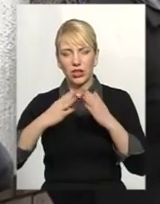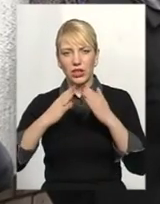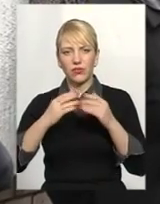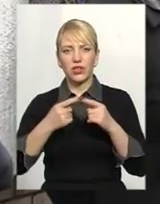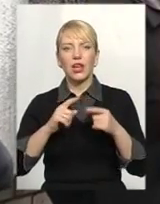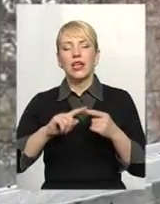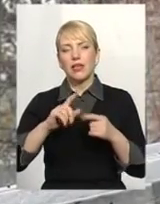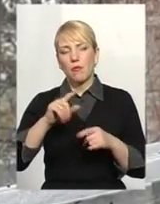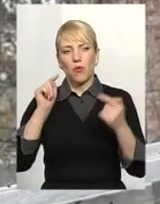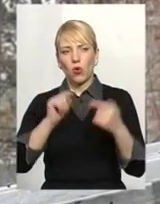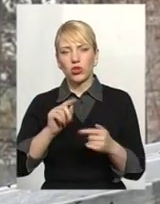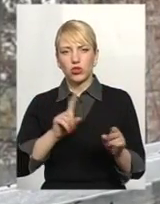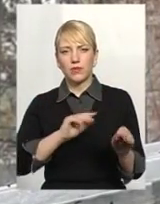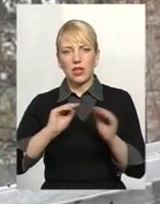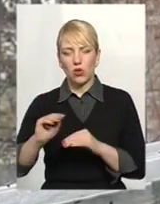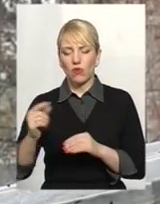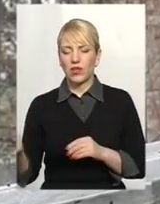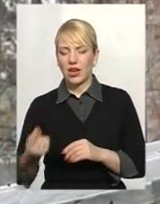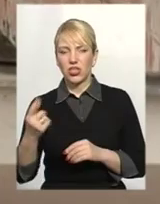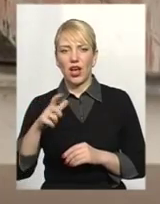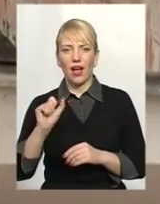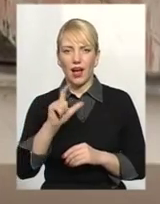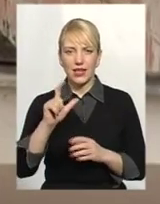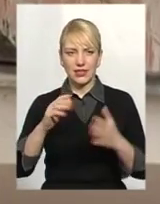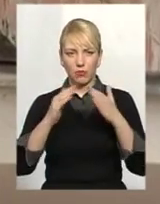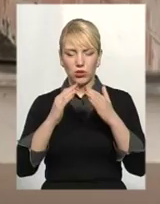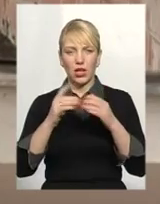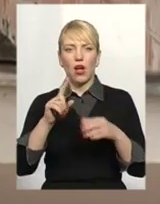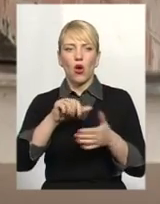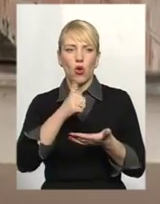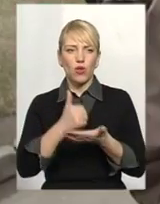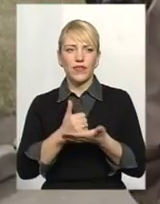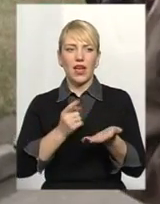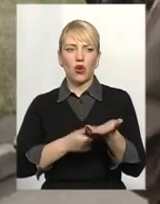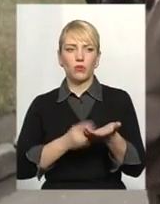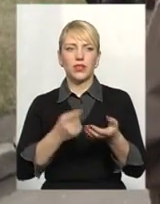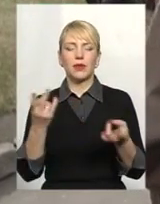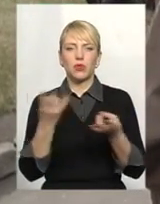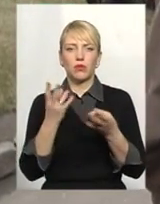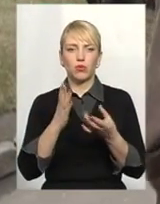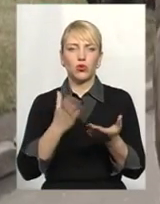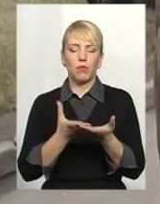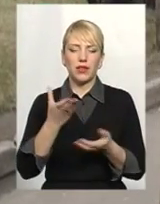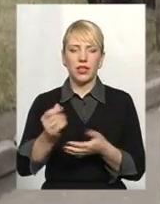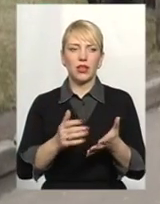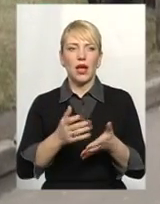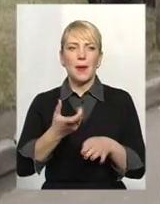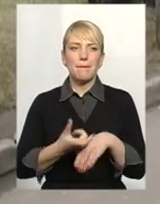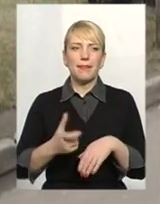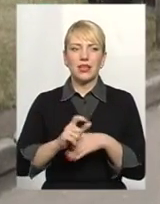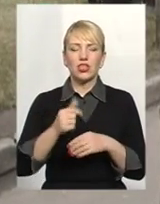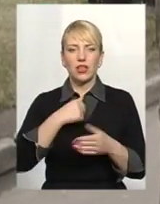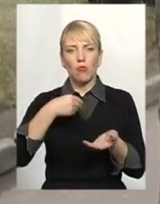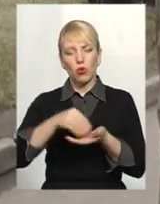загальнобудинкового лічильника на газ. Головний аргумент – доведеться більше платити. Я – покупець. Хтось продає